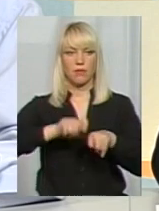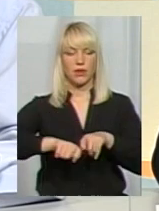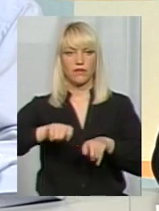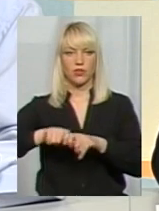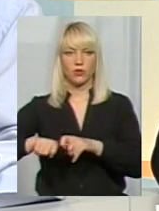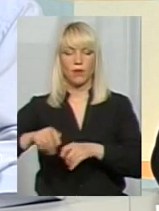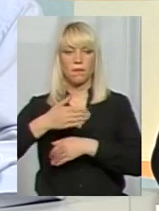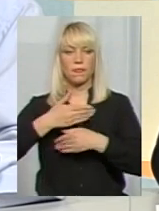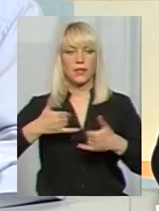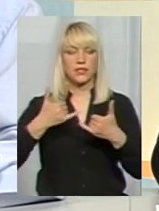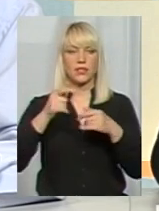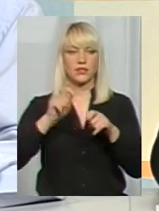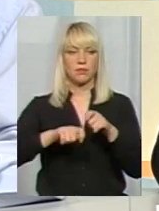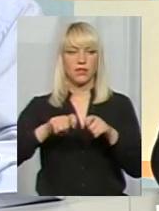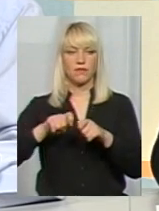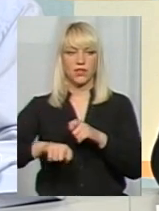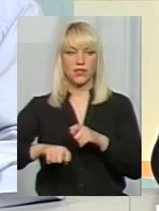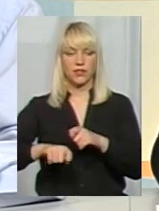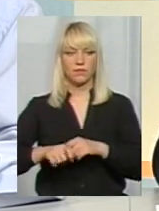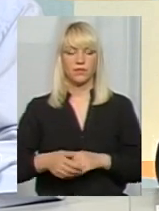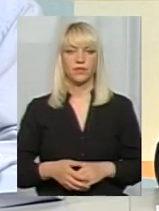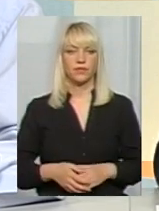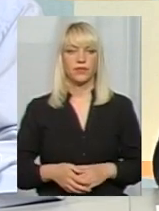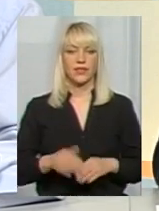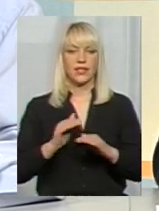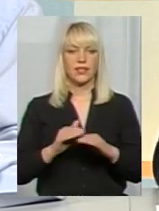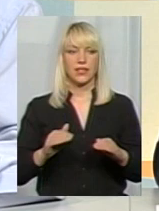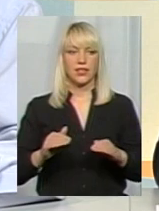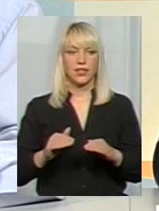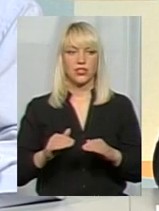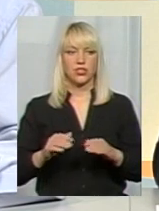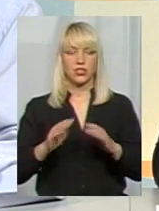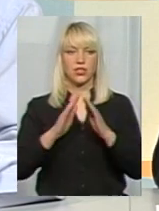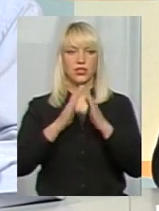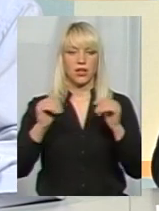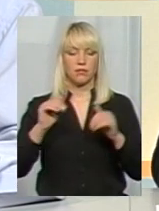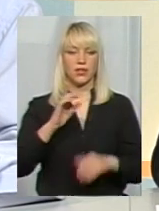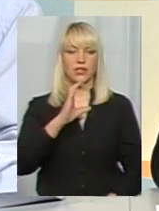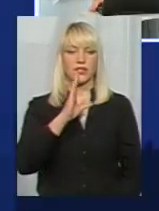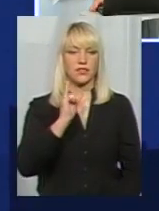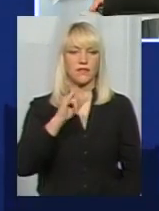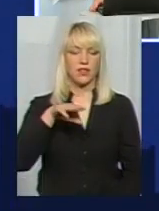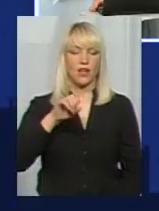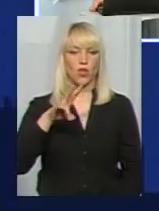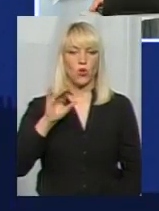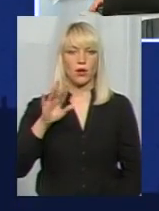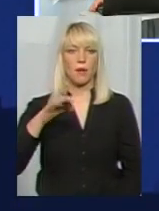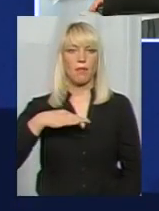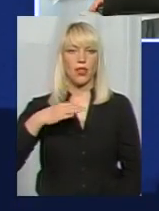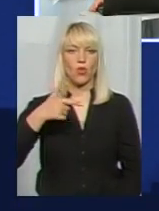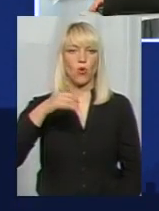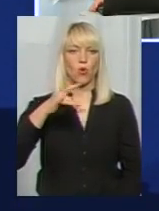Ми зараз перевірили, дитячий оздоровчий табір Світанок Білогородка, дитячий